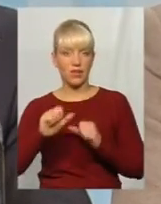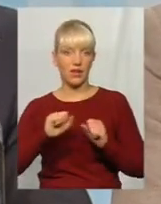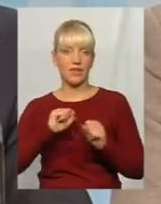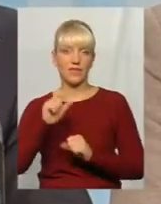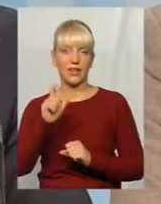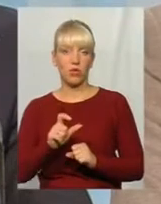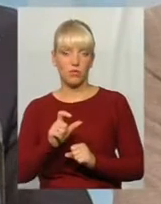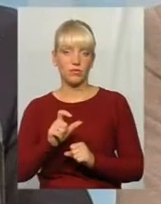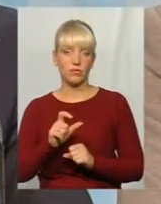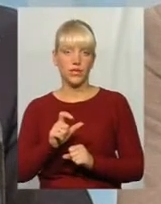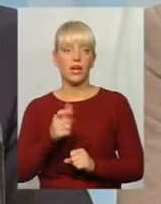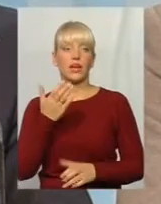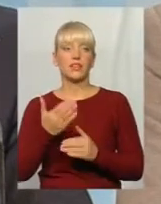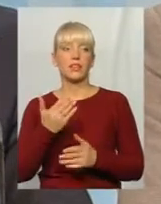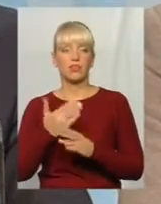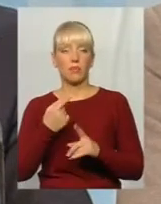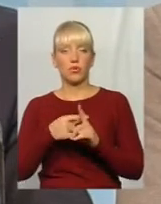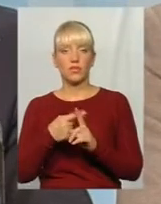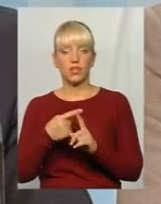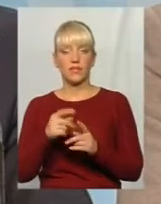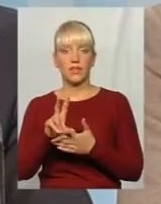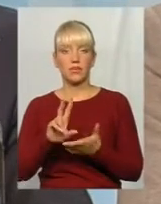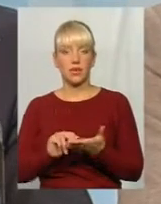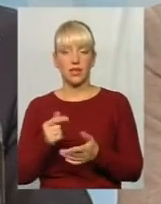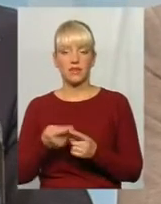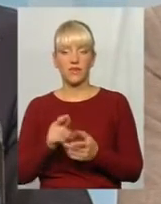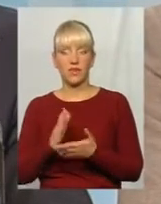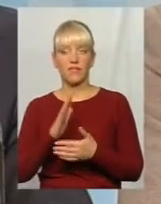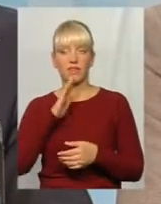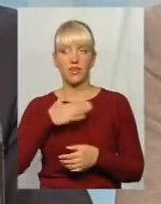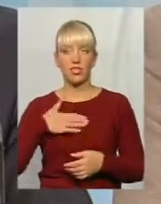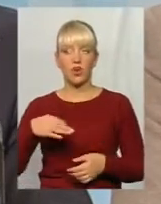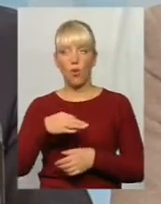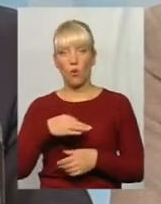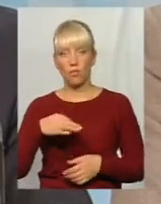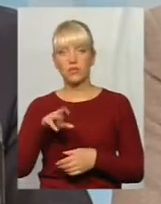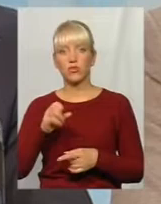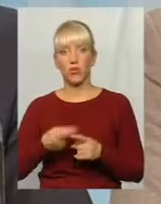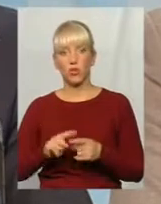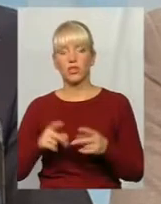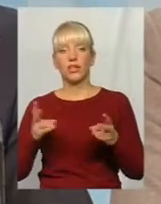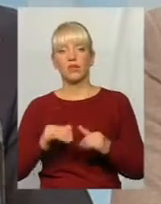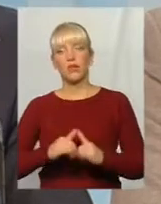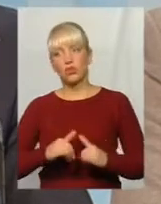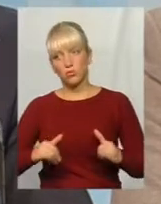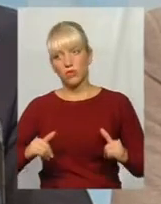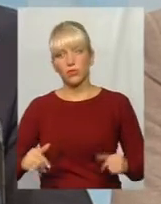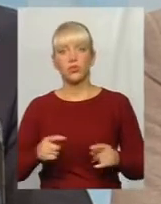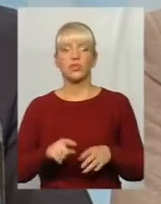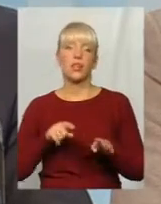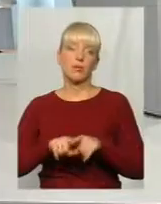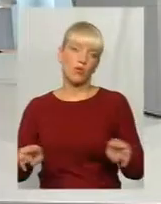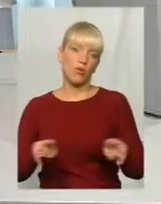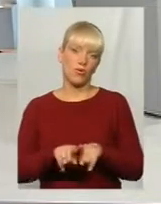Тобто, якщо є позитивний приклад і він є вже в нашій області, то його потрібно розповсюджувати і пропагувати.